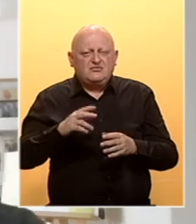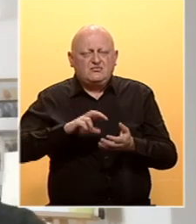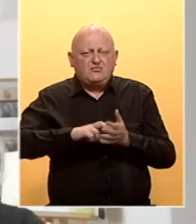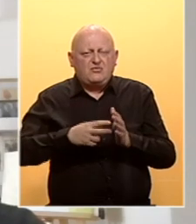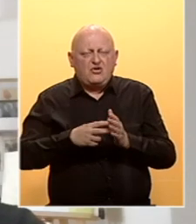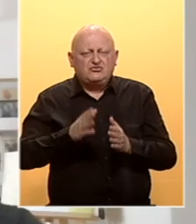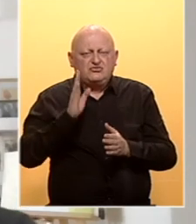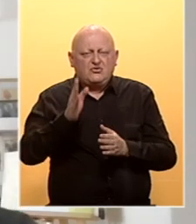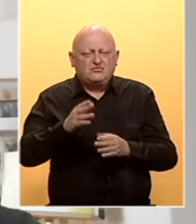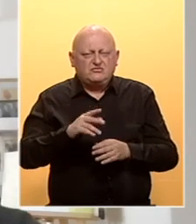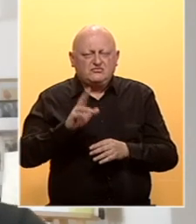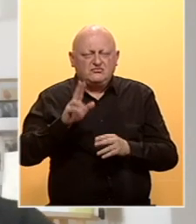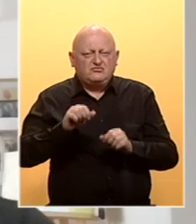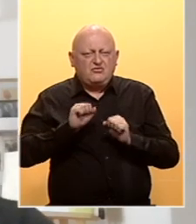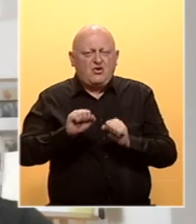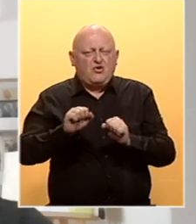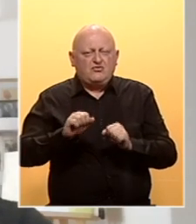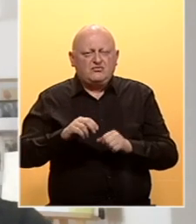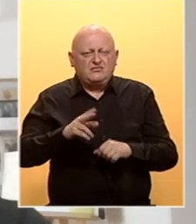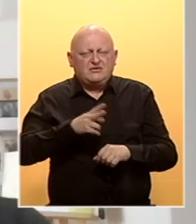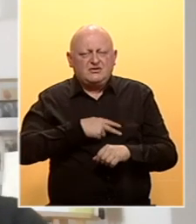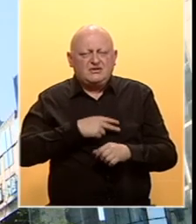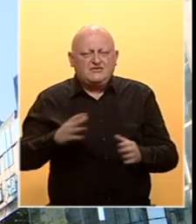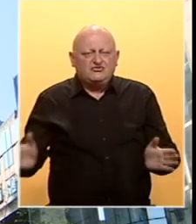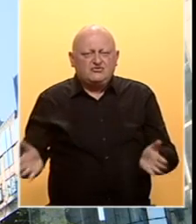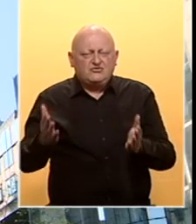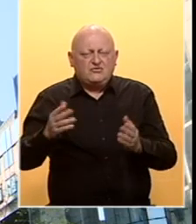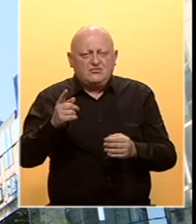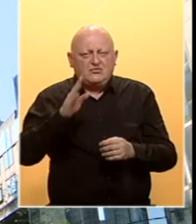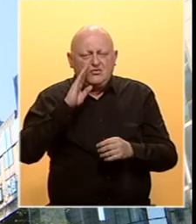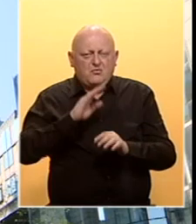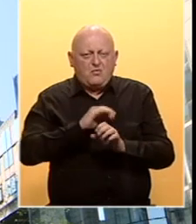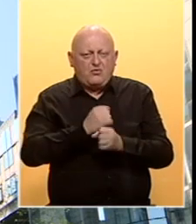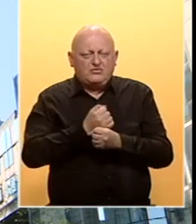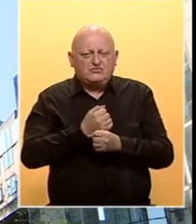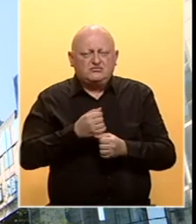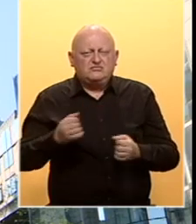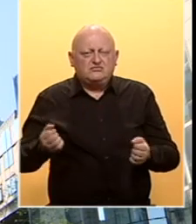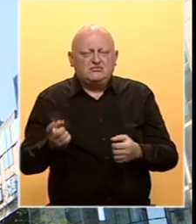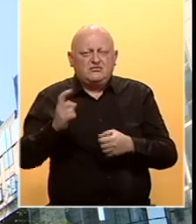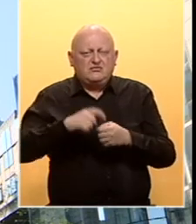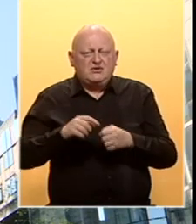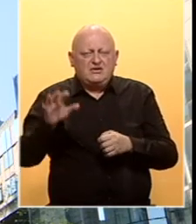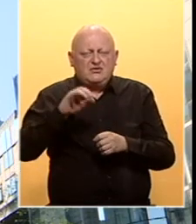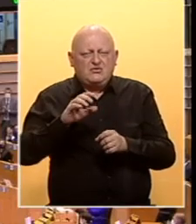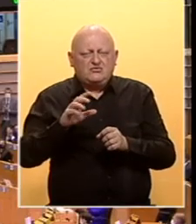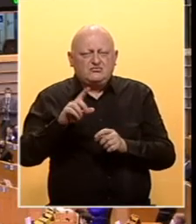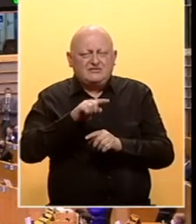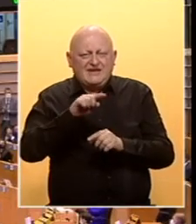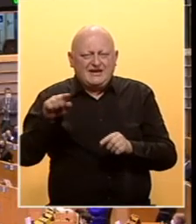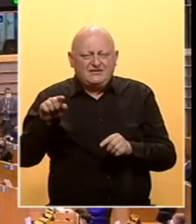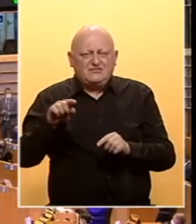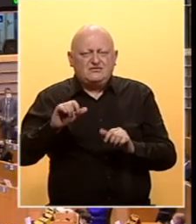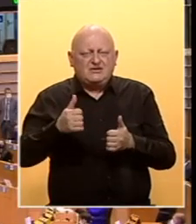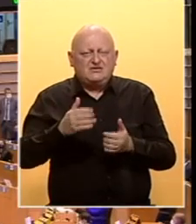političkih opcija čini potpuno imunim na krivični progon. Ono što bosansko-hercegovačku dinamiku integracija u Evropsku uniju učini negativnom